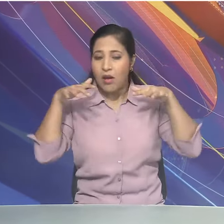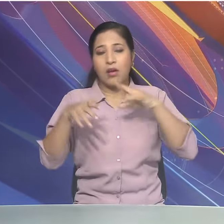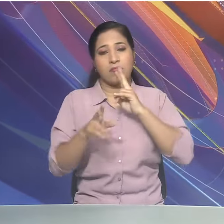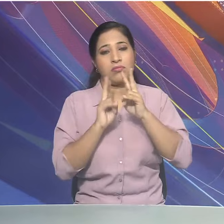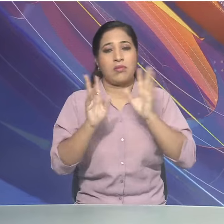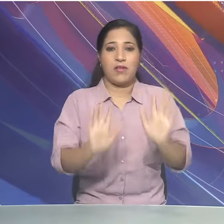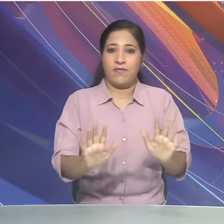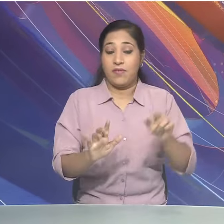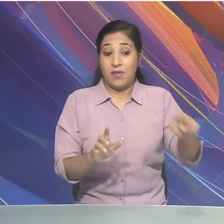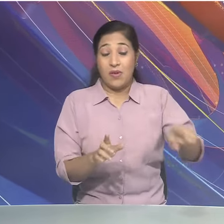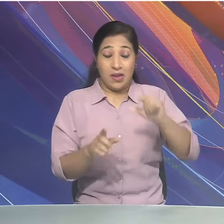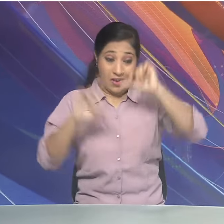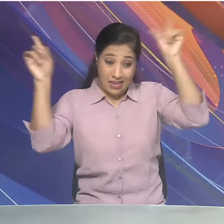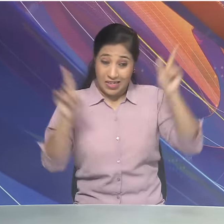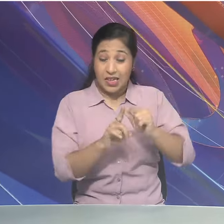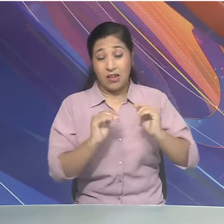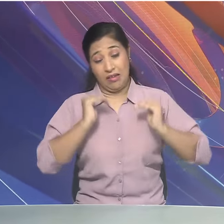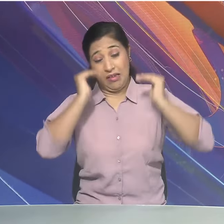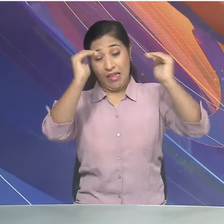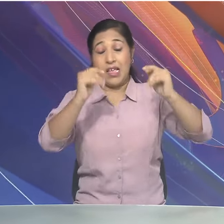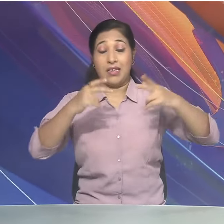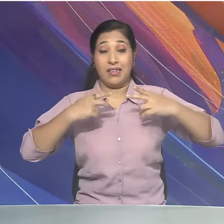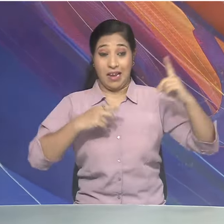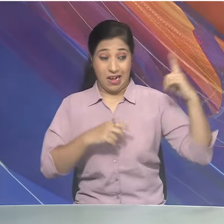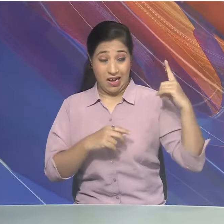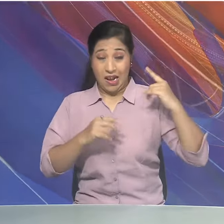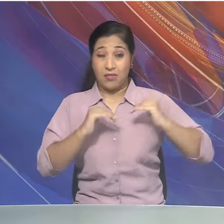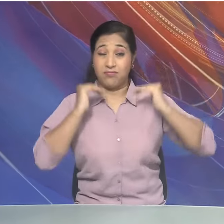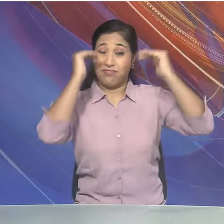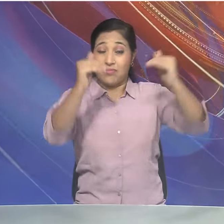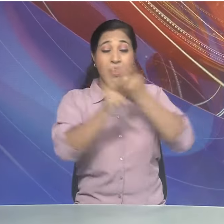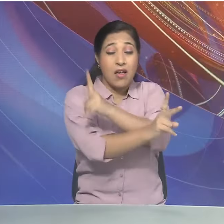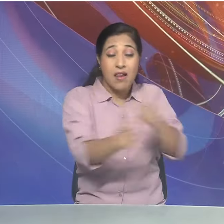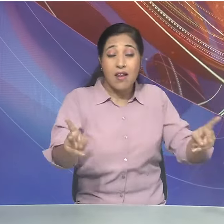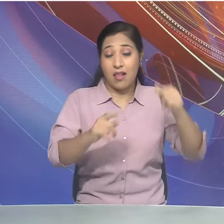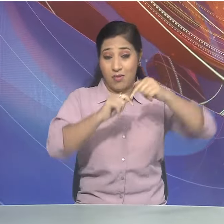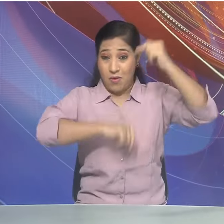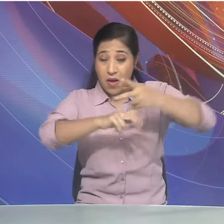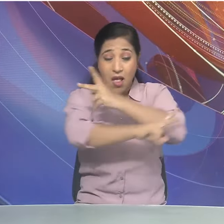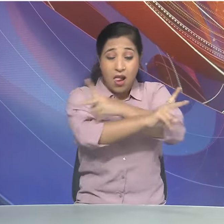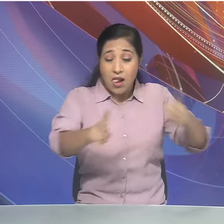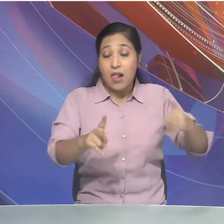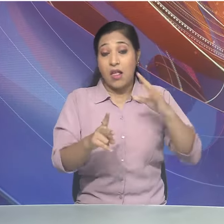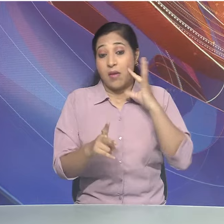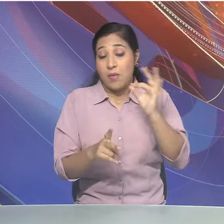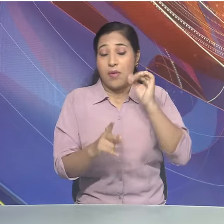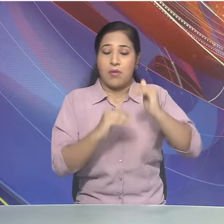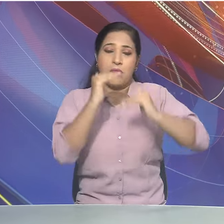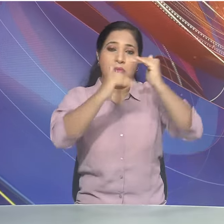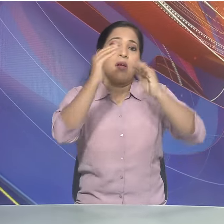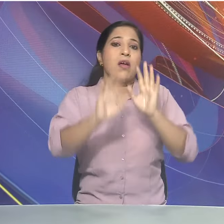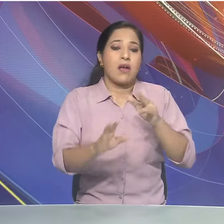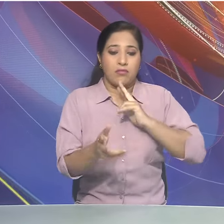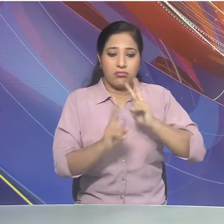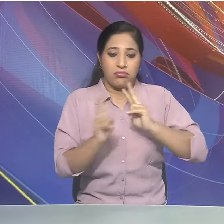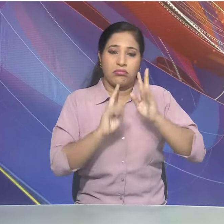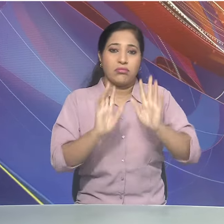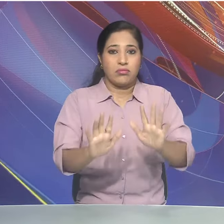उन्होंने देश के सरवोच अफसरों के साथ विभिन नीतियों के बेहतर कारियानुएन पर चर्चा की।